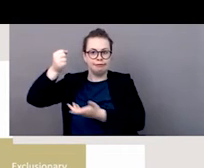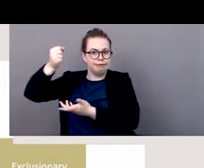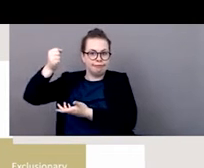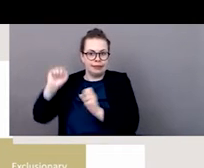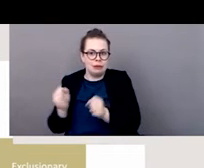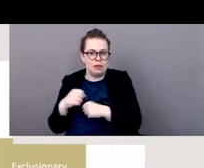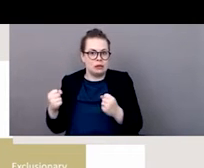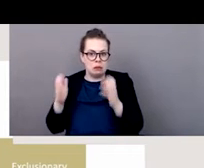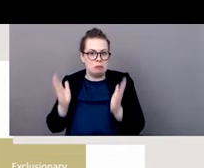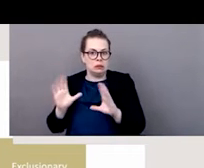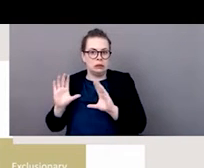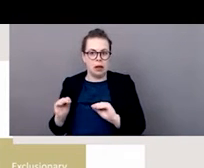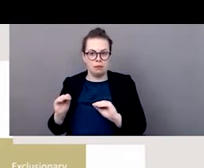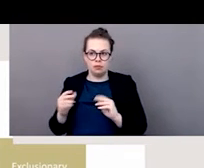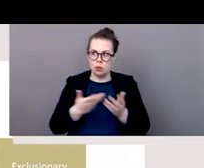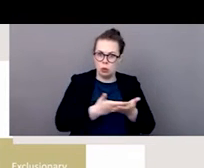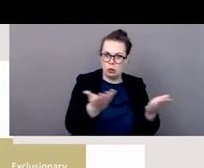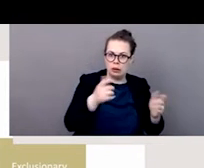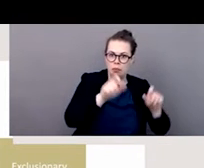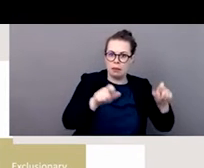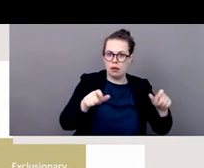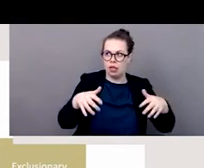certaines mesures